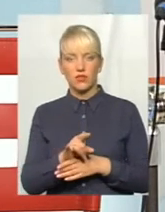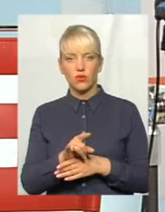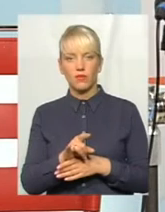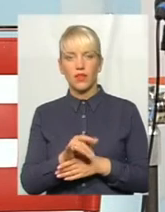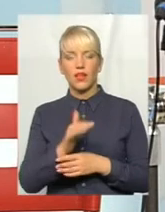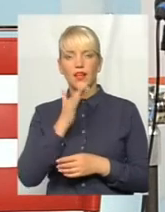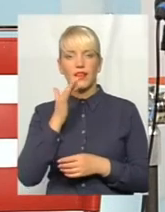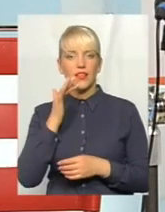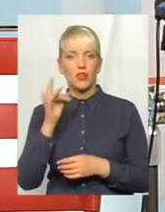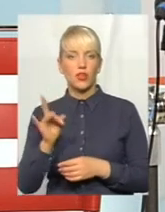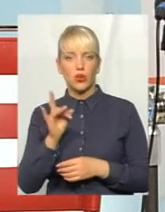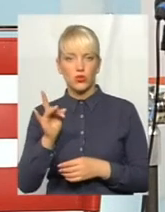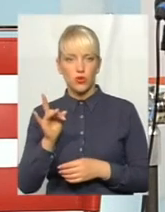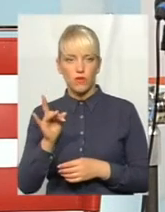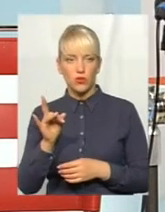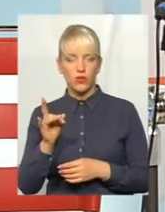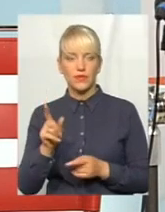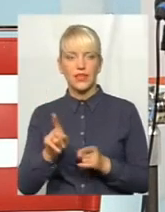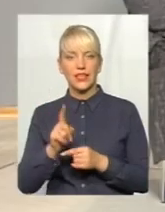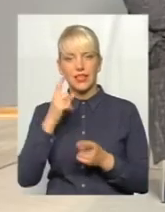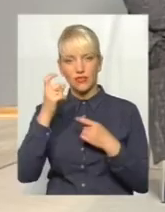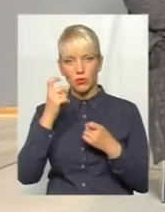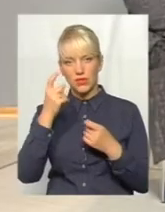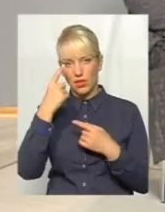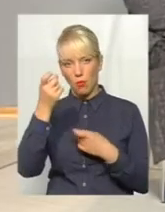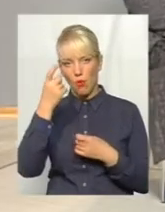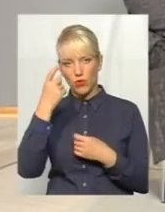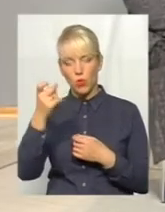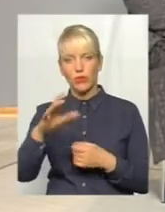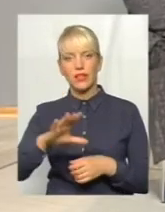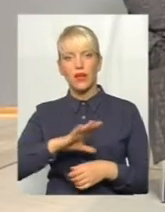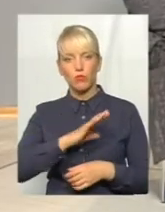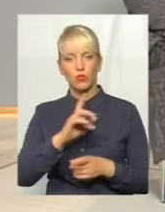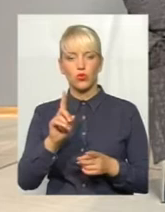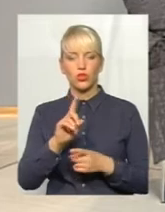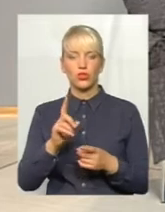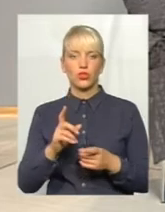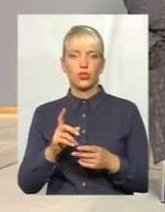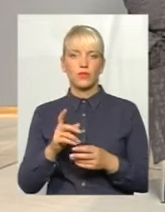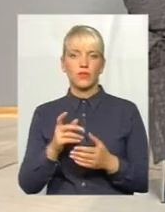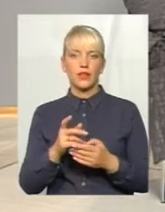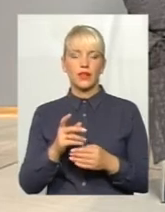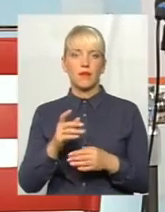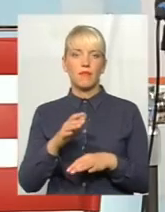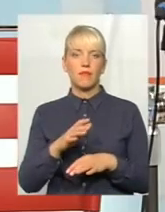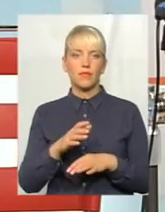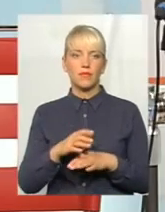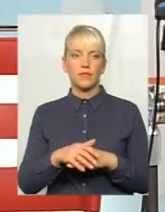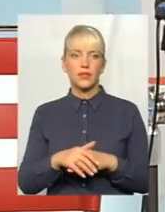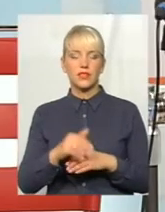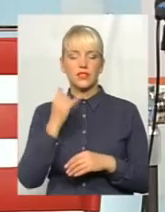Неодноразово такі інформаційні повідомлення були, що там дзвонять з банка, приставляються.